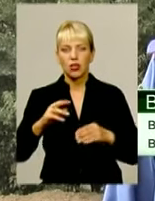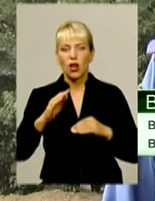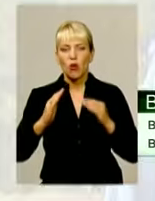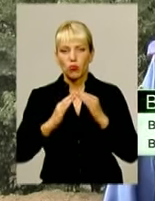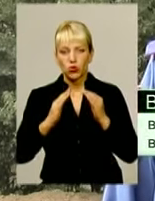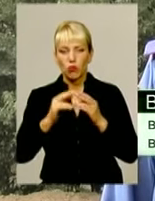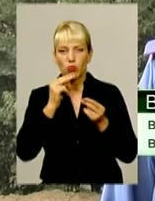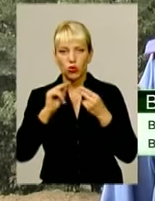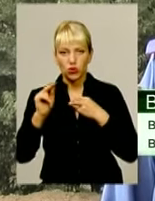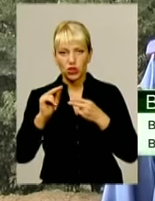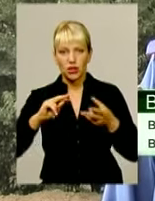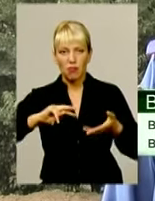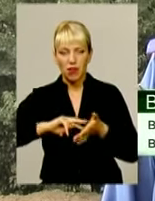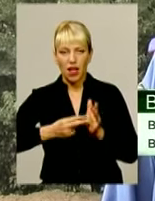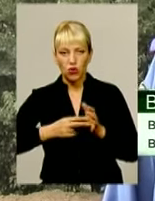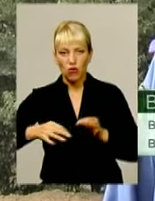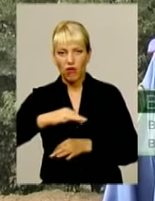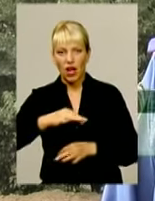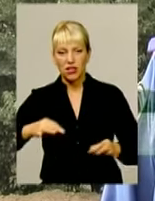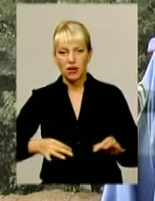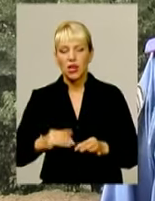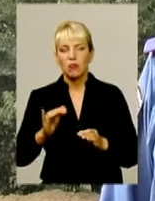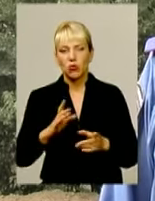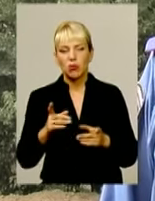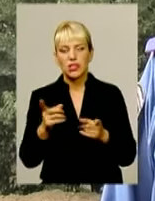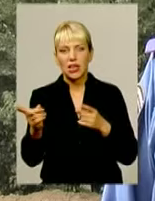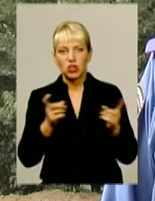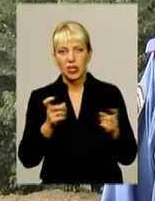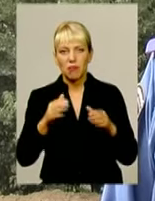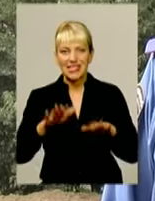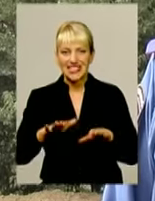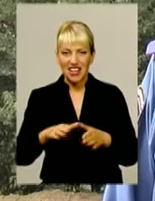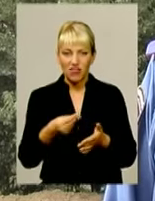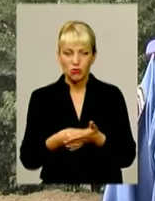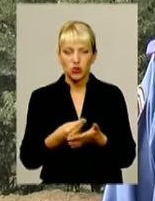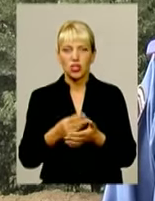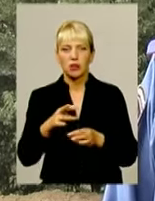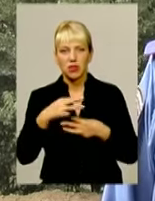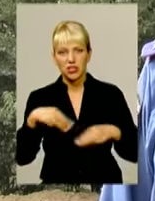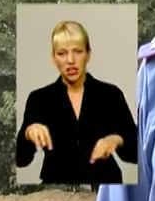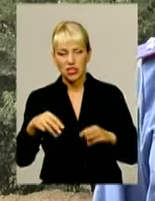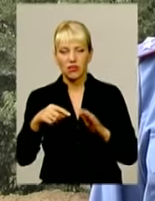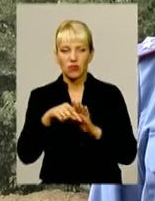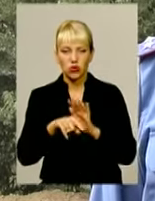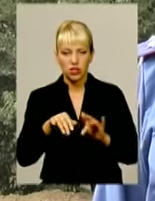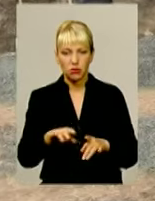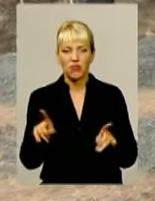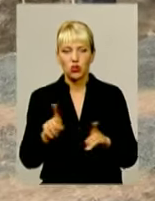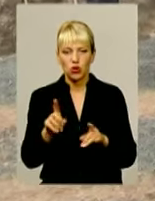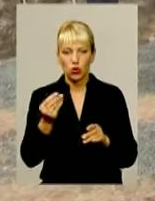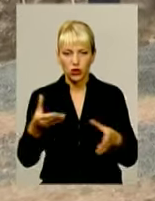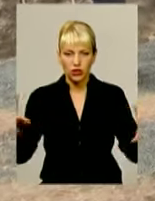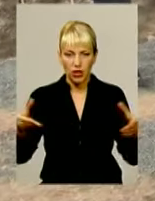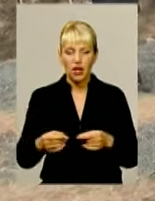поліпшене планування. Ми будемо залучати інвестиції місцевого бюджету і міністерські інвестиції, можливо, щоб люди там повдалювуче вступали. Я думаю, що